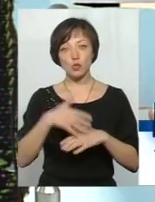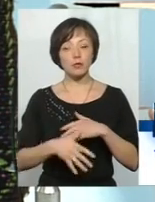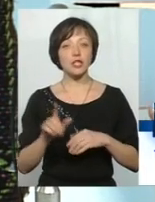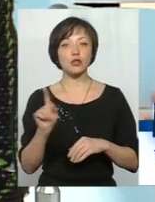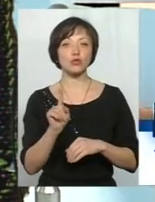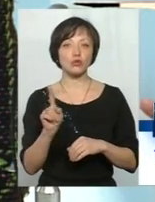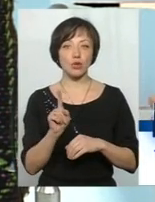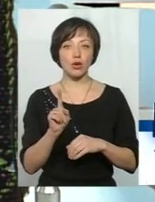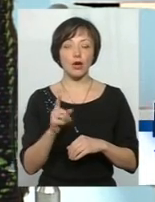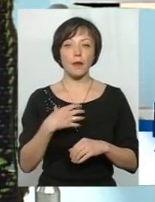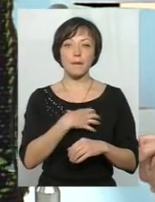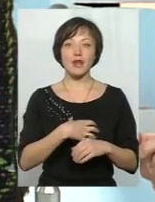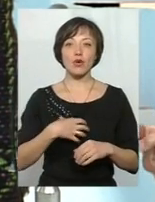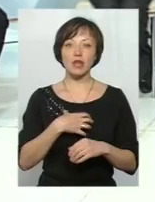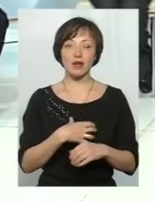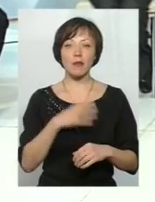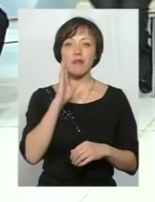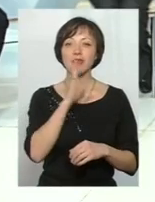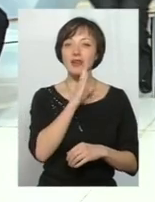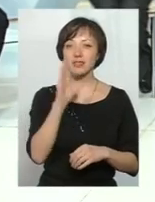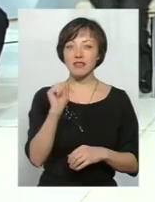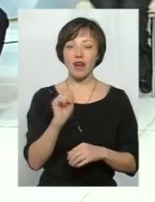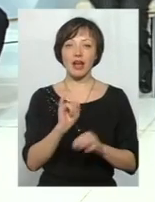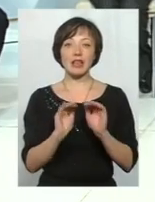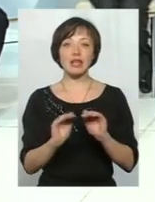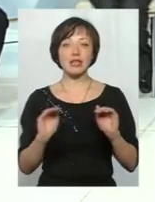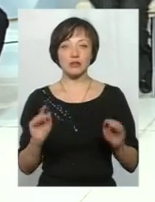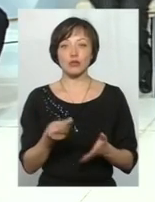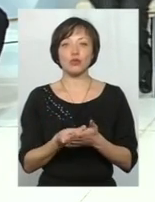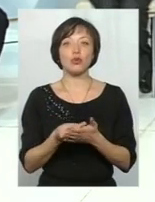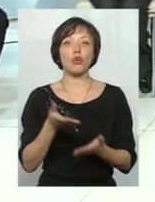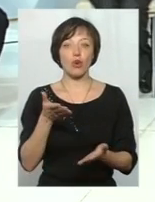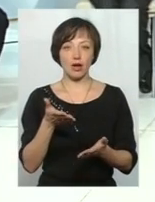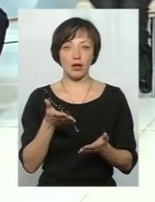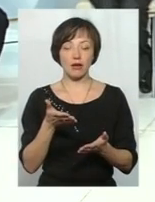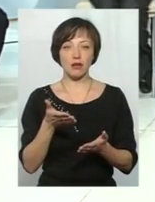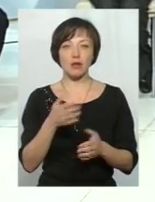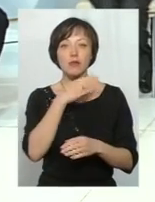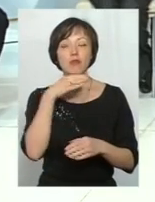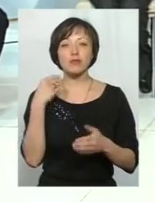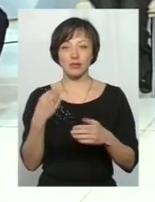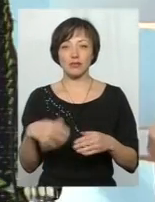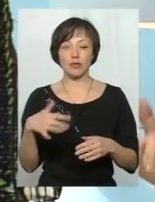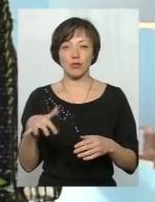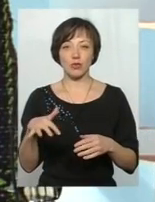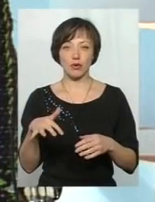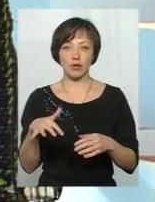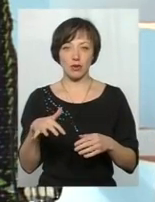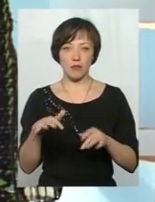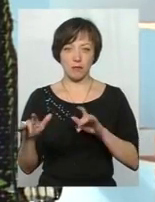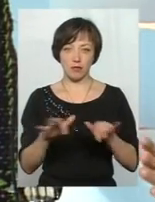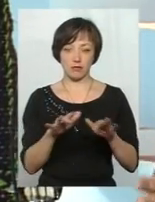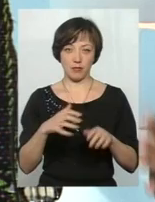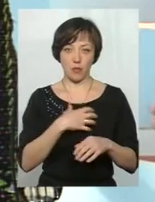пріоритет материнства і дитинства, і це дорогий, багатовартісний пріоритет.